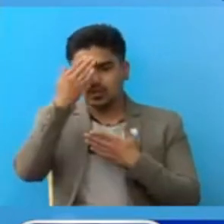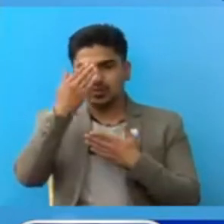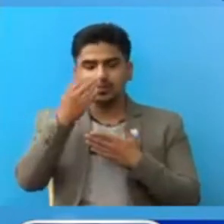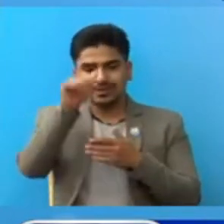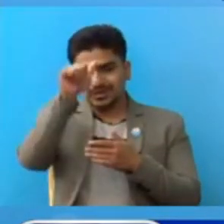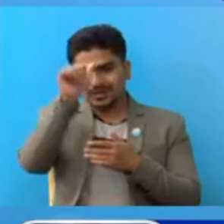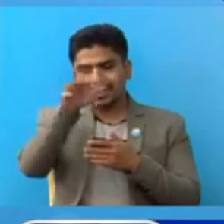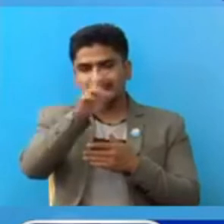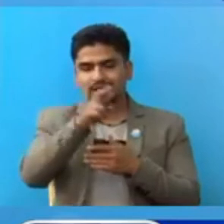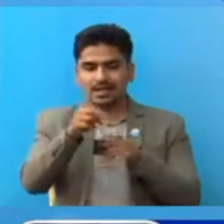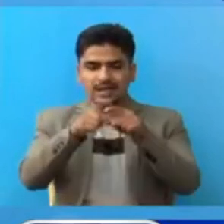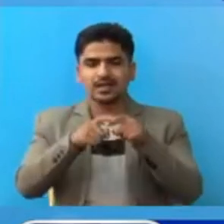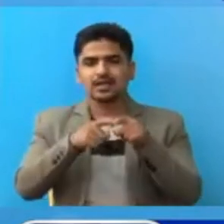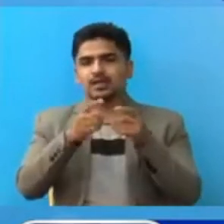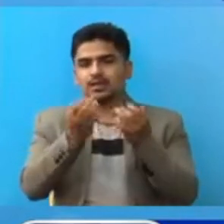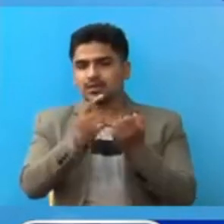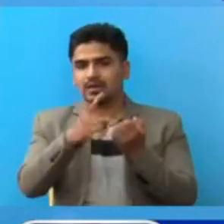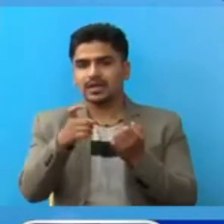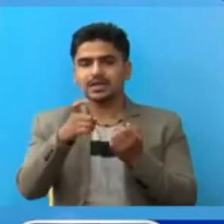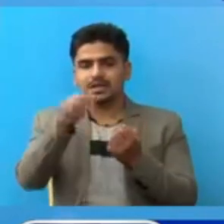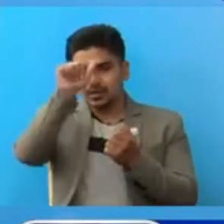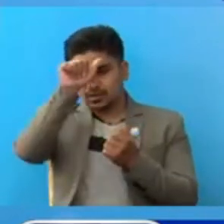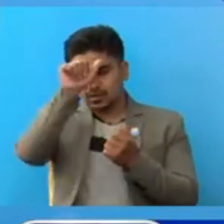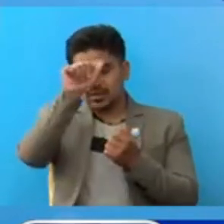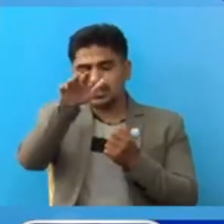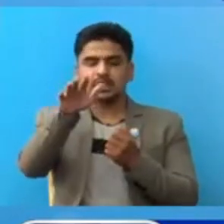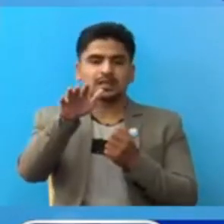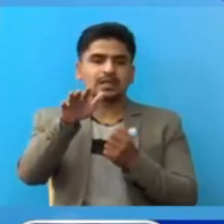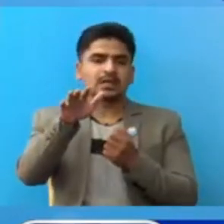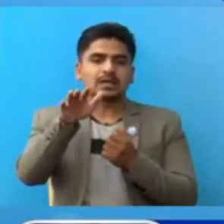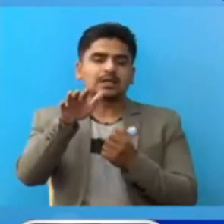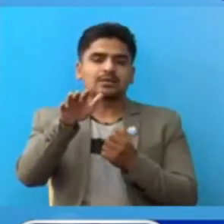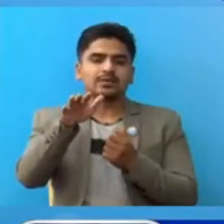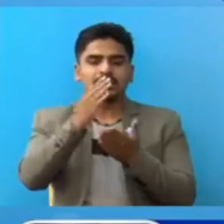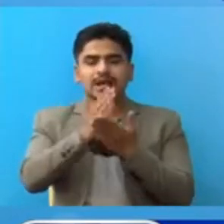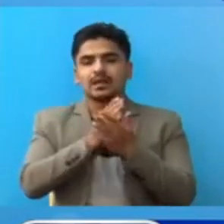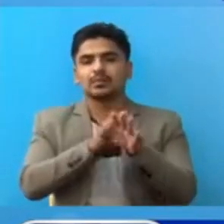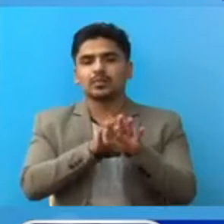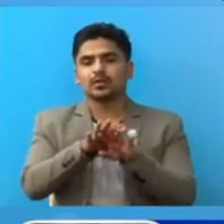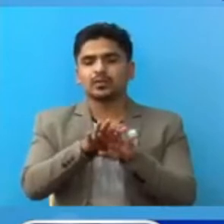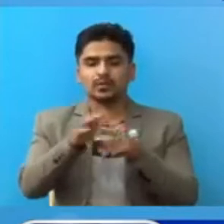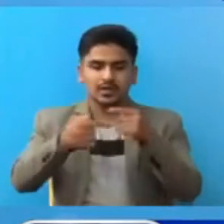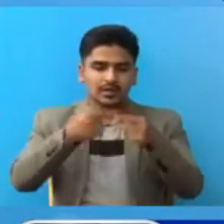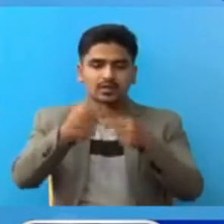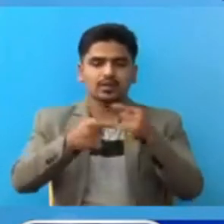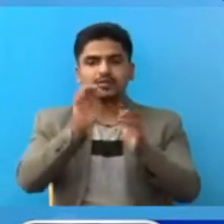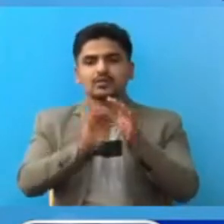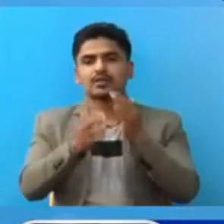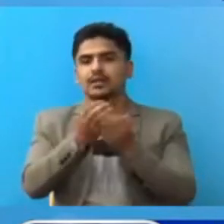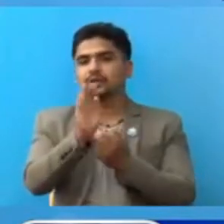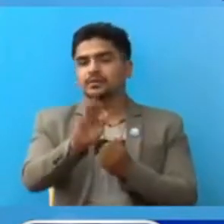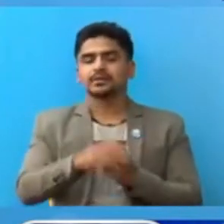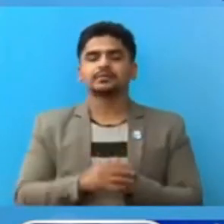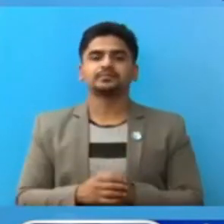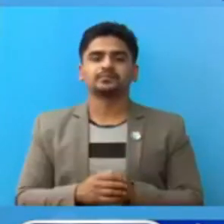जानकारी एबम नियंत्रड का लागी संदे सनात मुलक कारेकन हरू निरंतर संचालन गरिये को